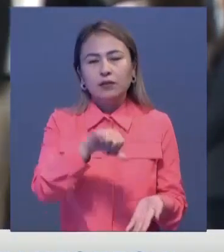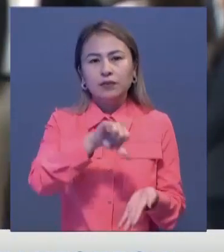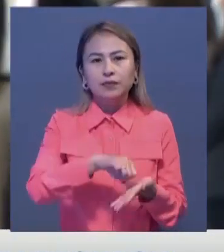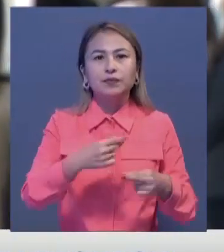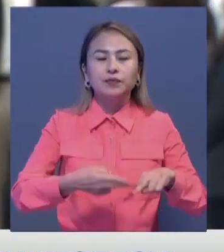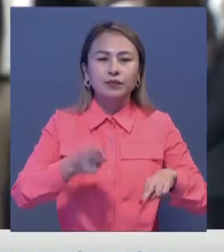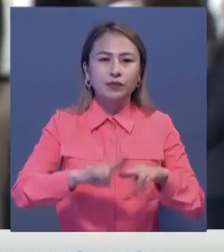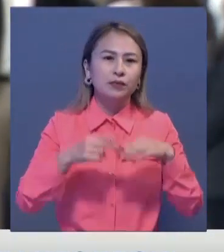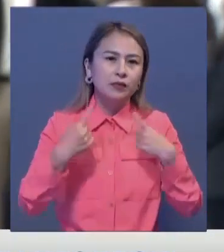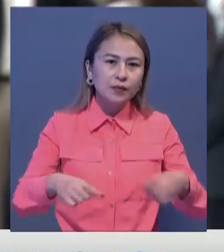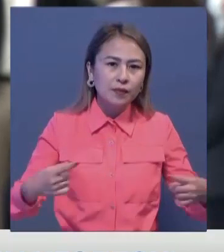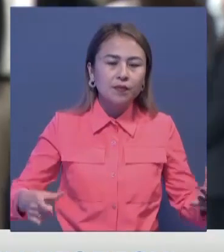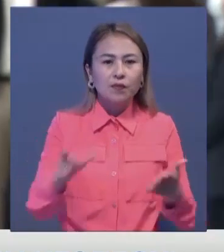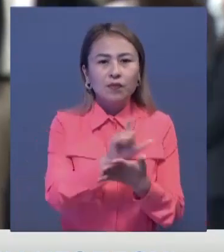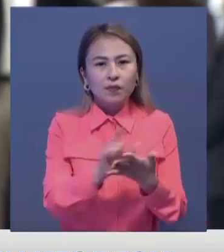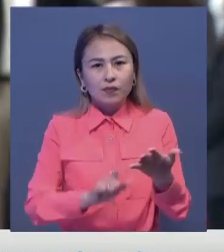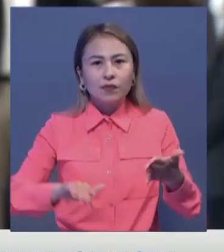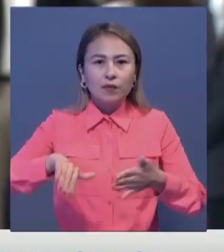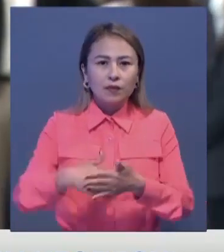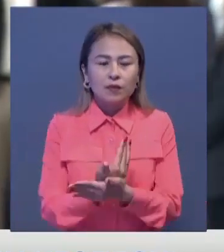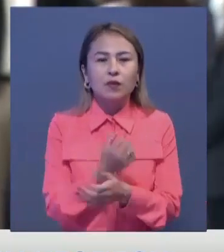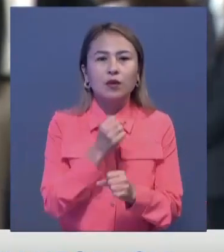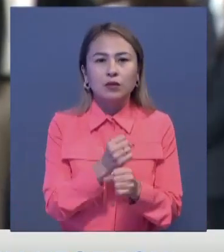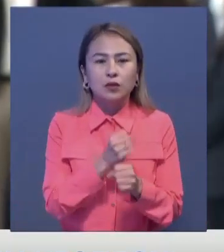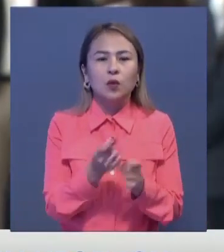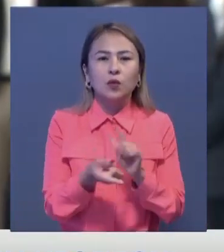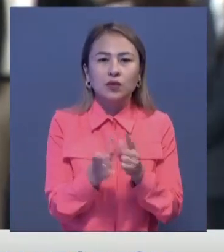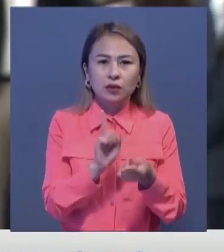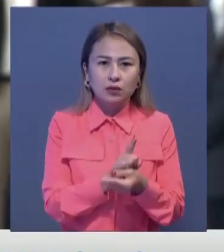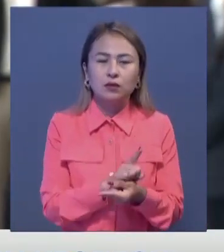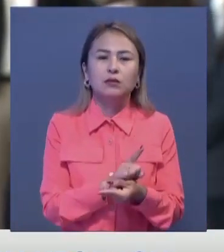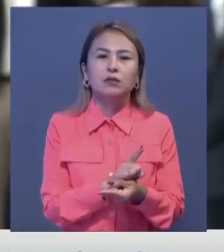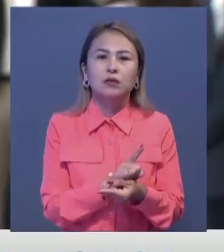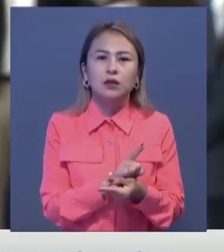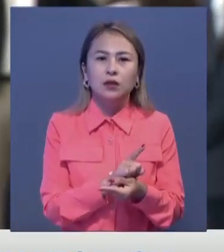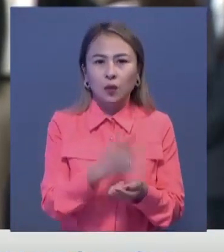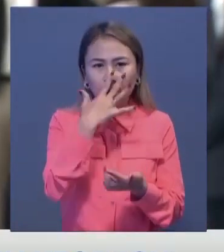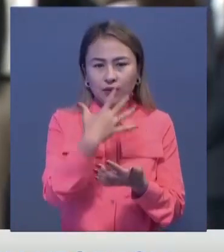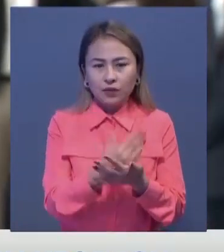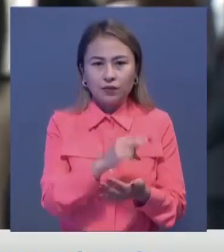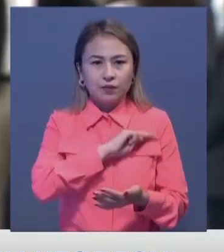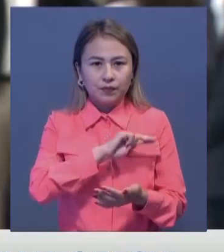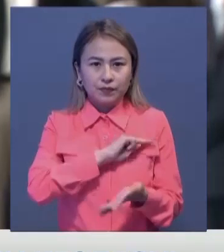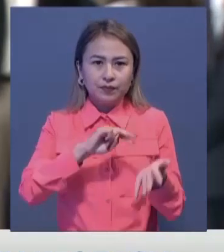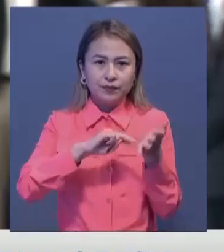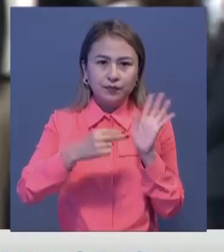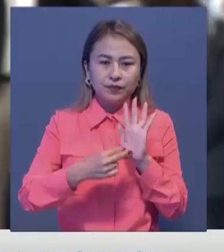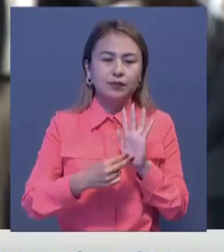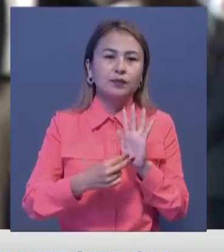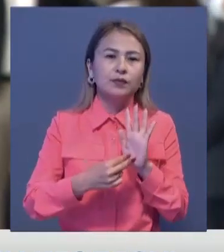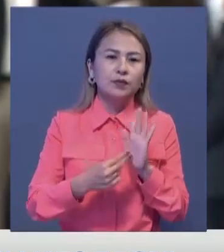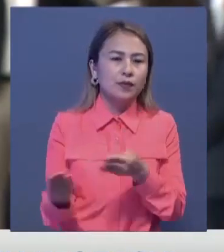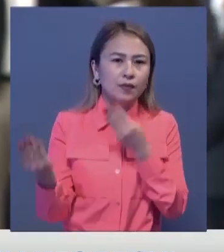сонда реформалар мен жаңа болып жатқан өзгерістерге, өзіміздің жоғаларымызды